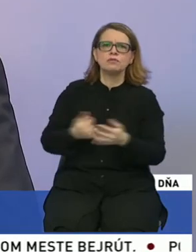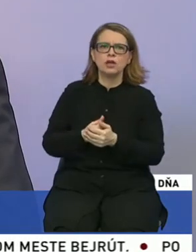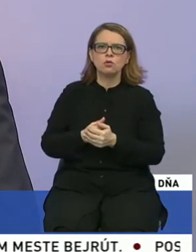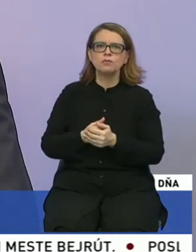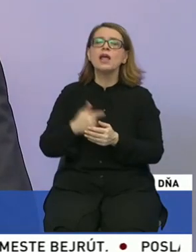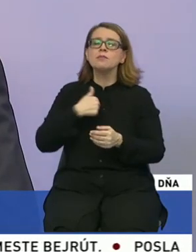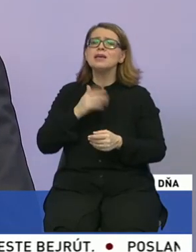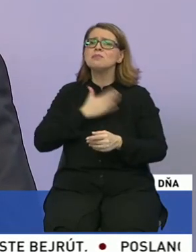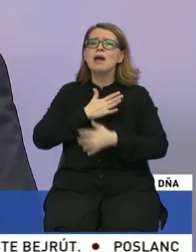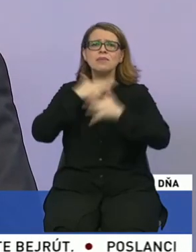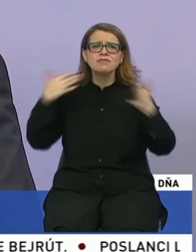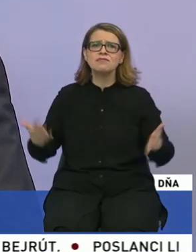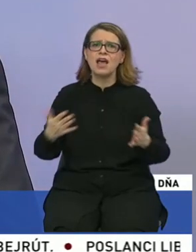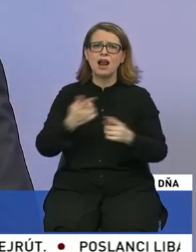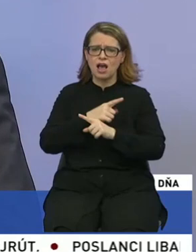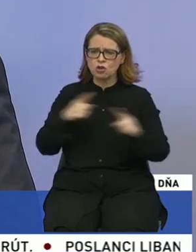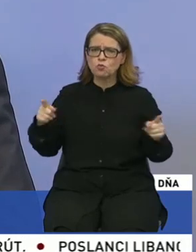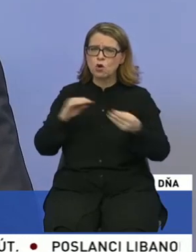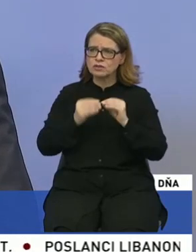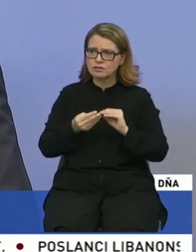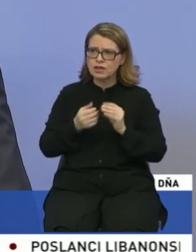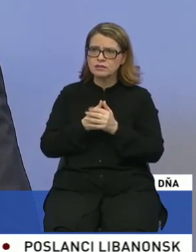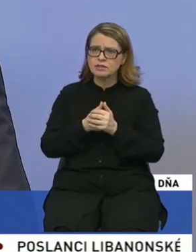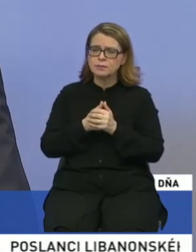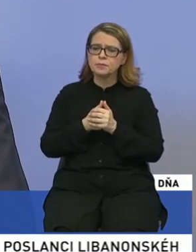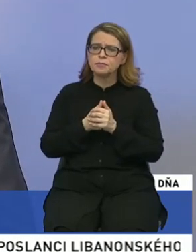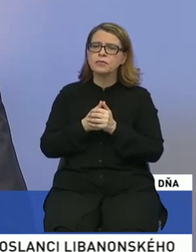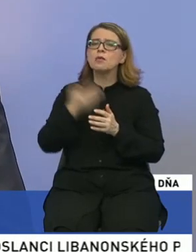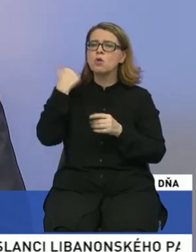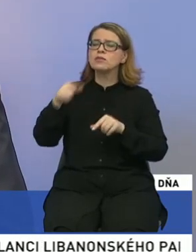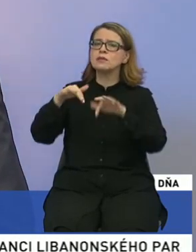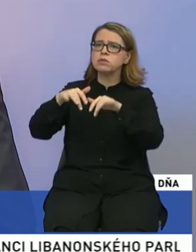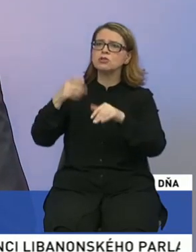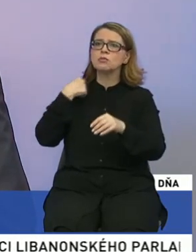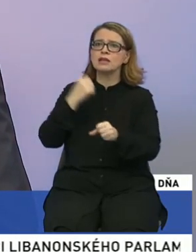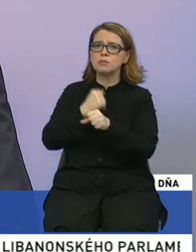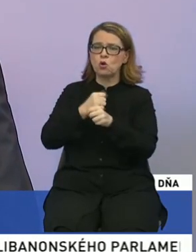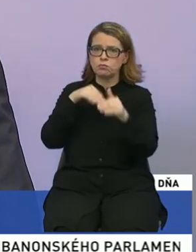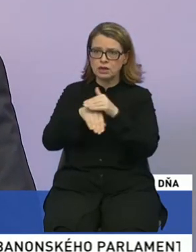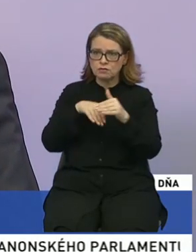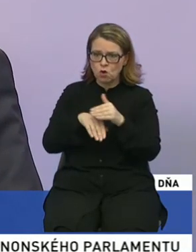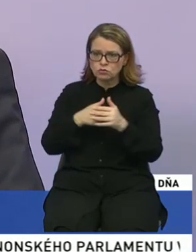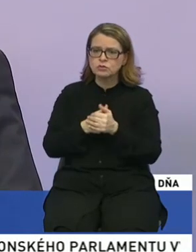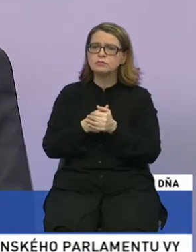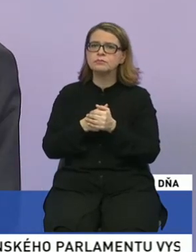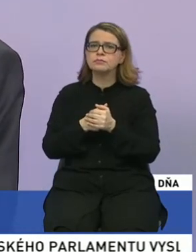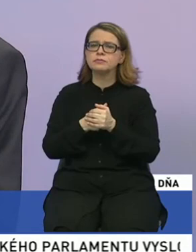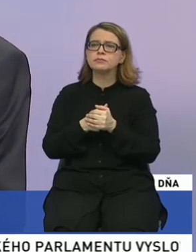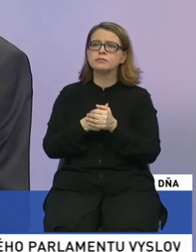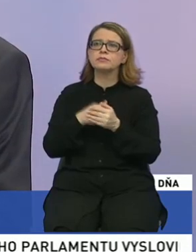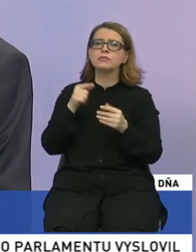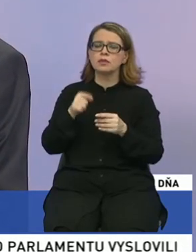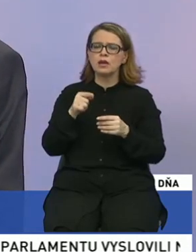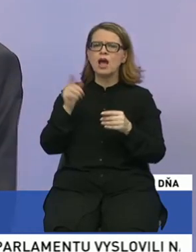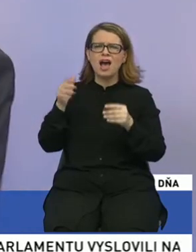máme x zákono vrátanie fondu. Bol si pri tom, keď sa tvoril tento fond a vieš, že v kultúre to